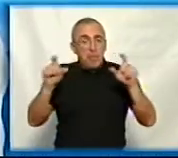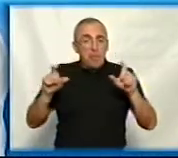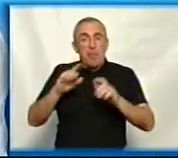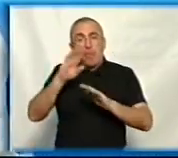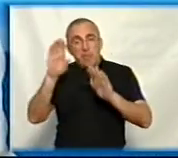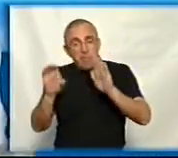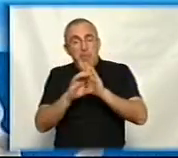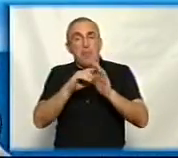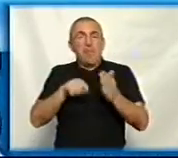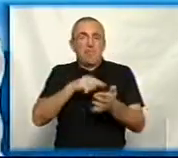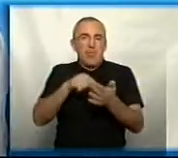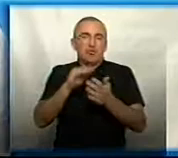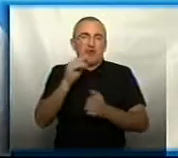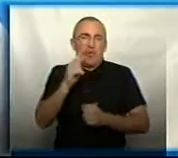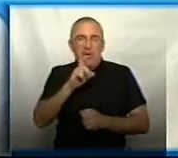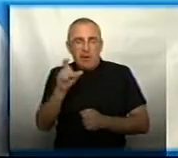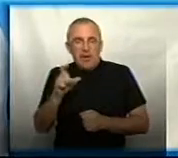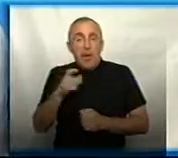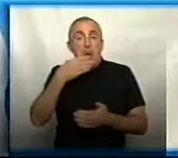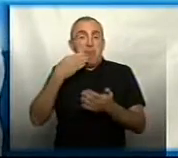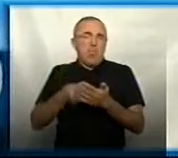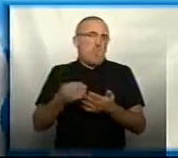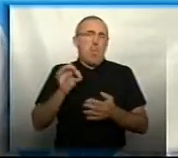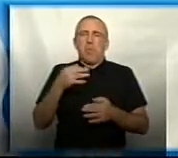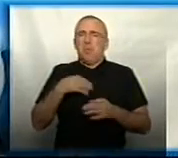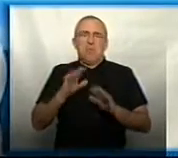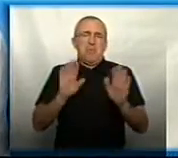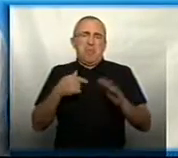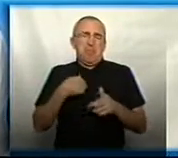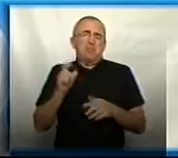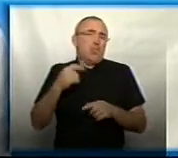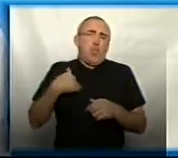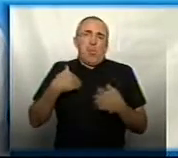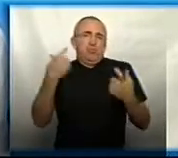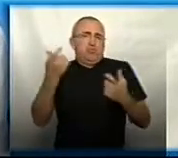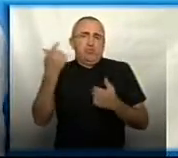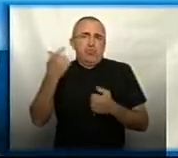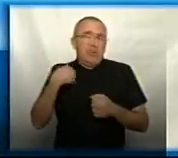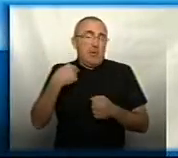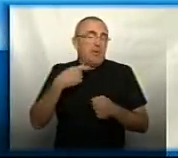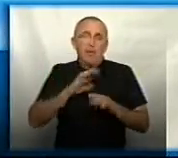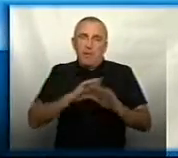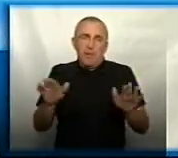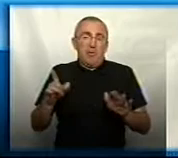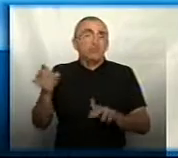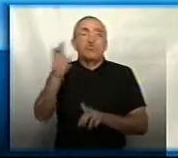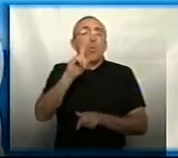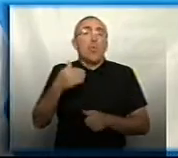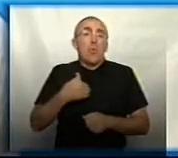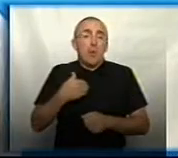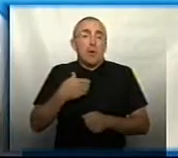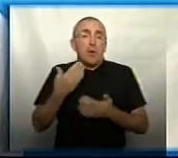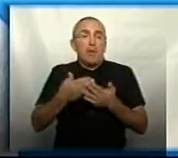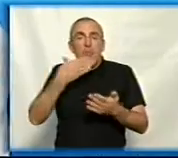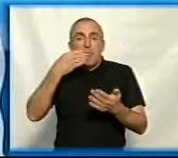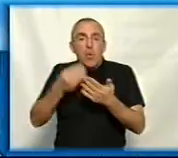міській раді, там ЖКХ і так далі. Приватні можуть сказати, ой, ні, ми там приватні, ми що хочемо, й робимо. Ні, насправді. Вони можуть що хотіти, то й робити лише на